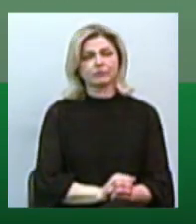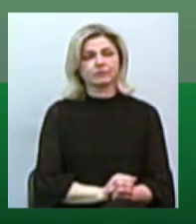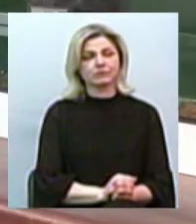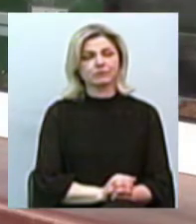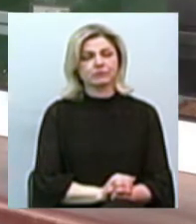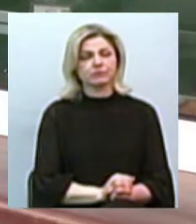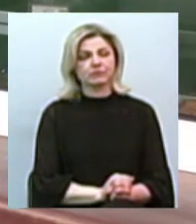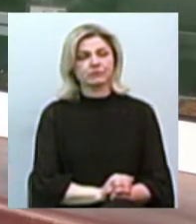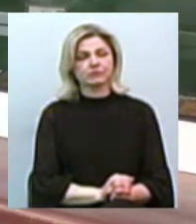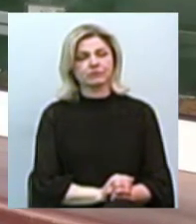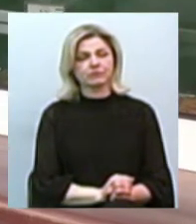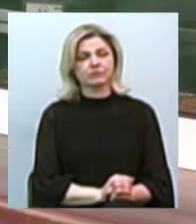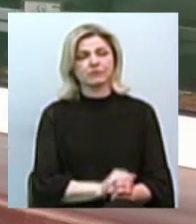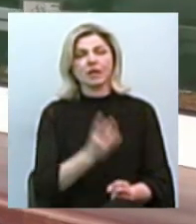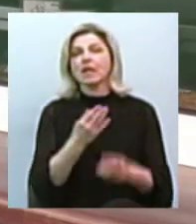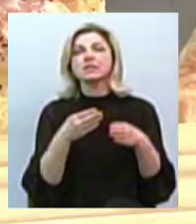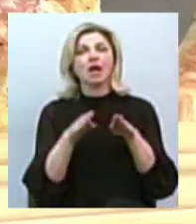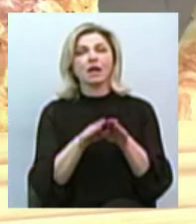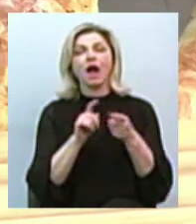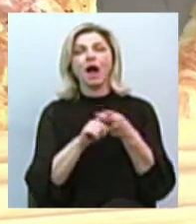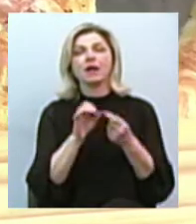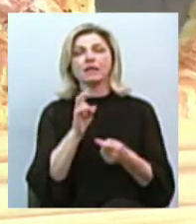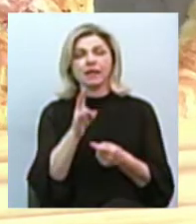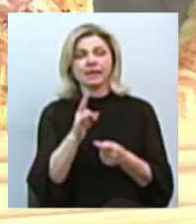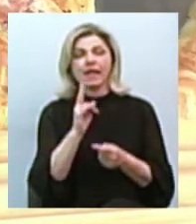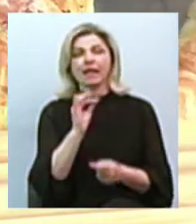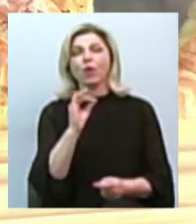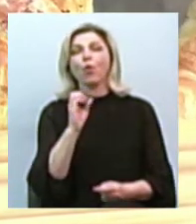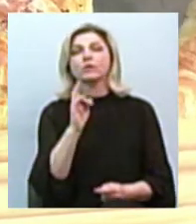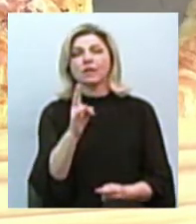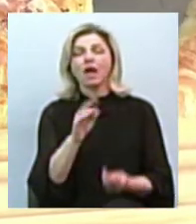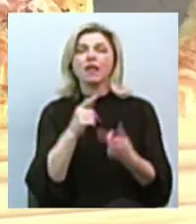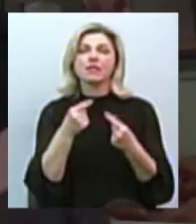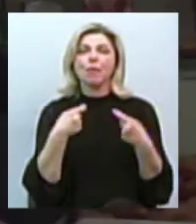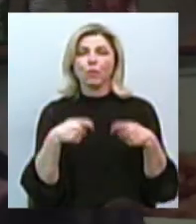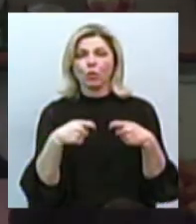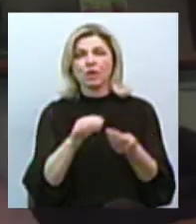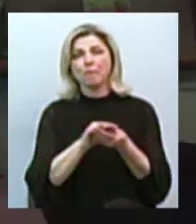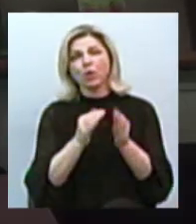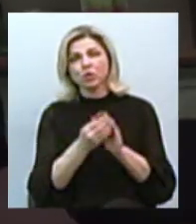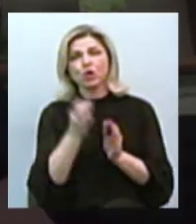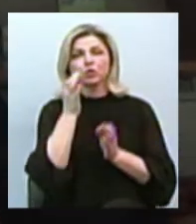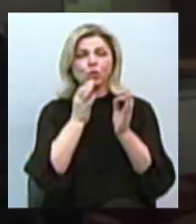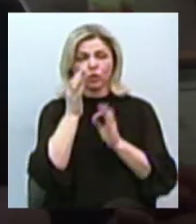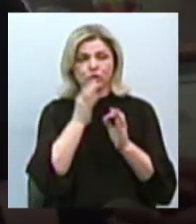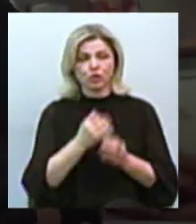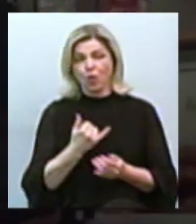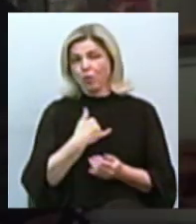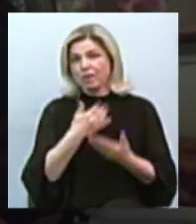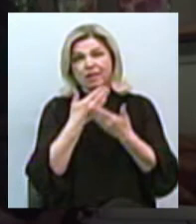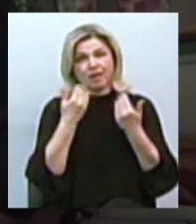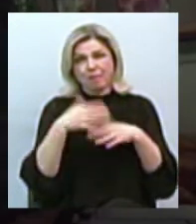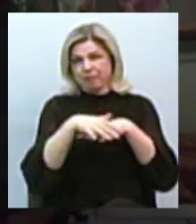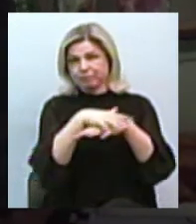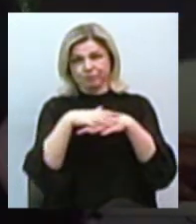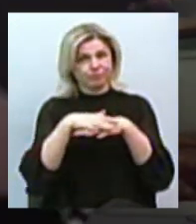вірусу». Не зачинились на карантин кіоски, де продають солодощі, пиріжки тощо. «У нас немає